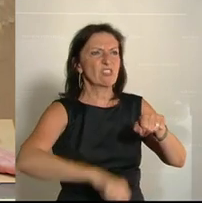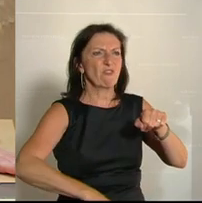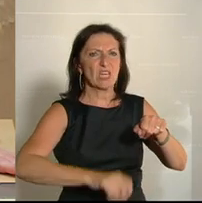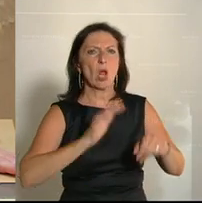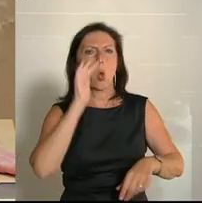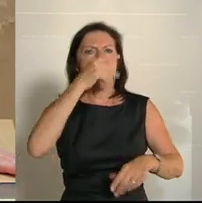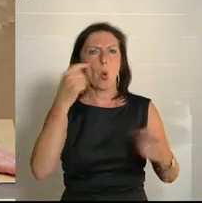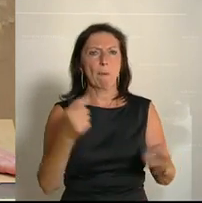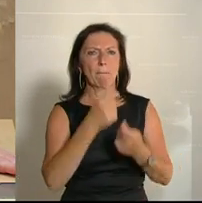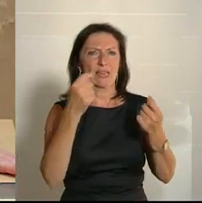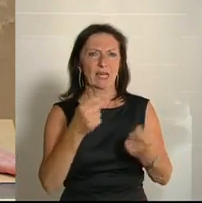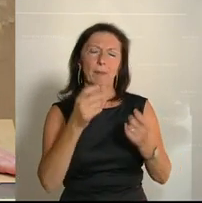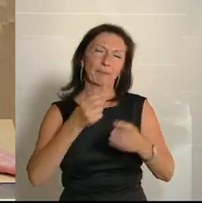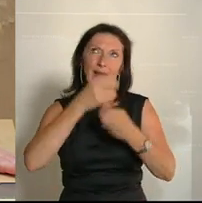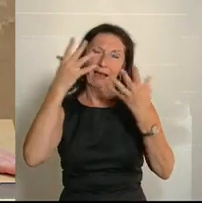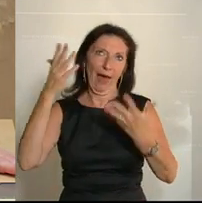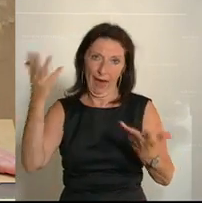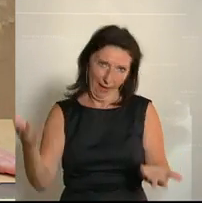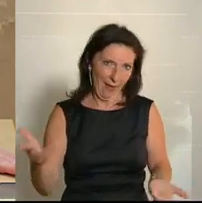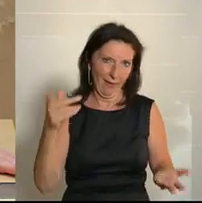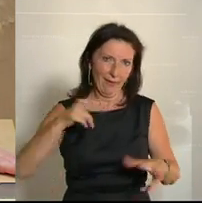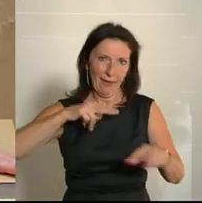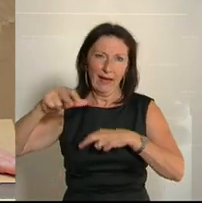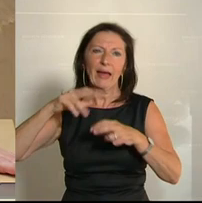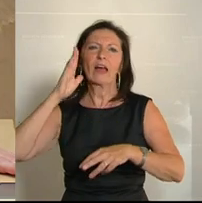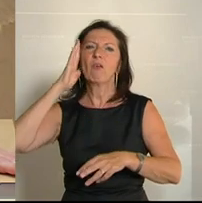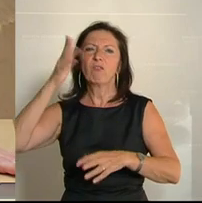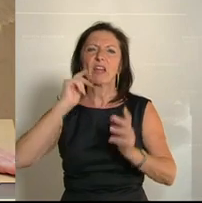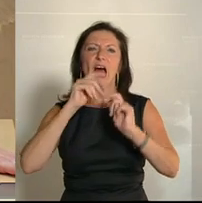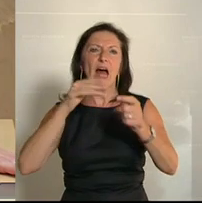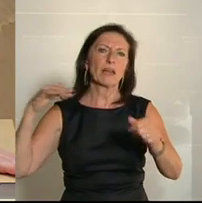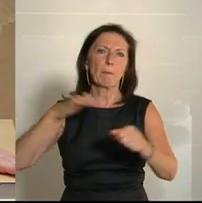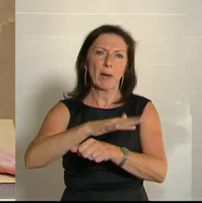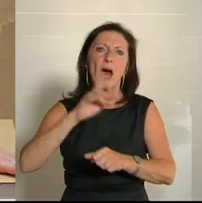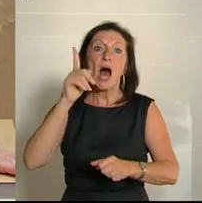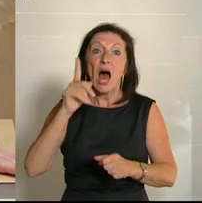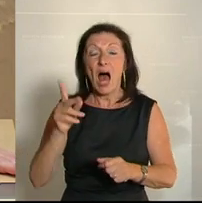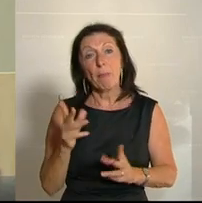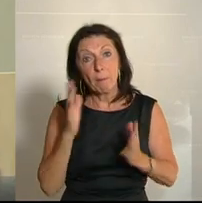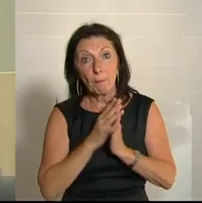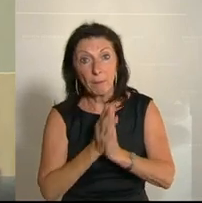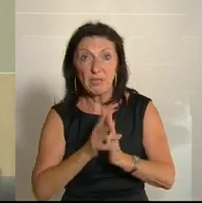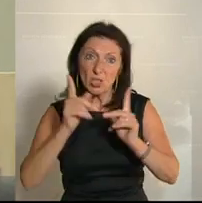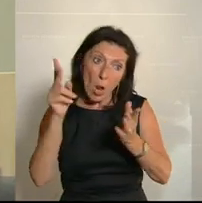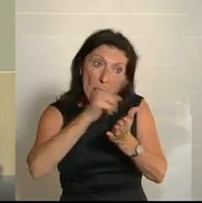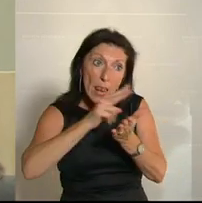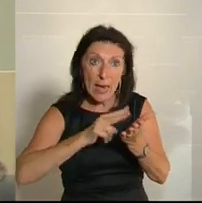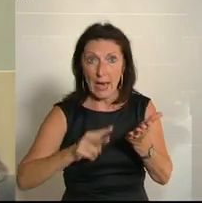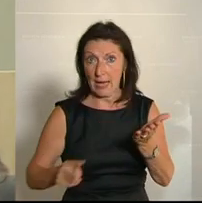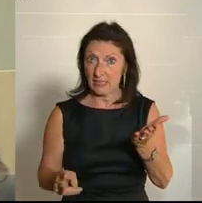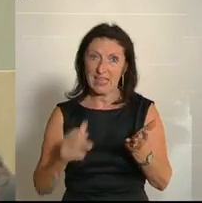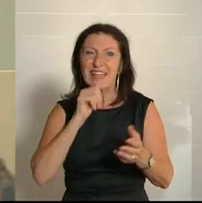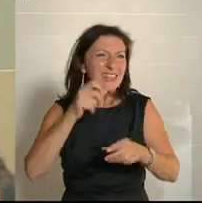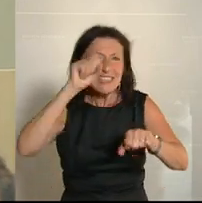klar, dass hier die Regierung wieder auch über diesen Antrag drüberfahren wird. Aber es wäre zumindest respektvoll, sich den Antrag auch wirklich durchzulesen. Wir wollen niemanden irgendwo